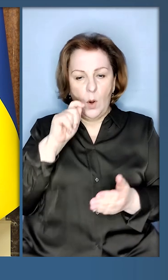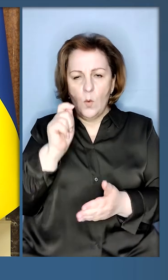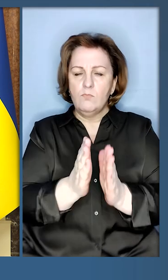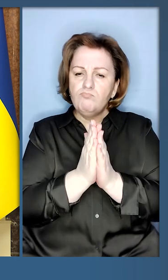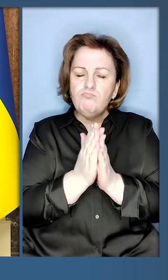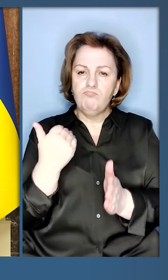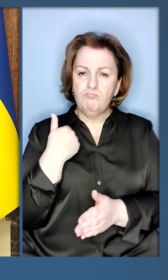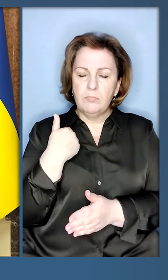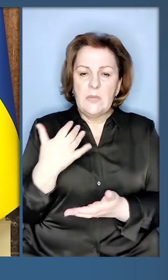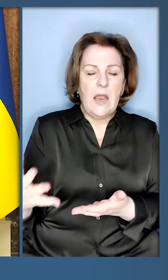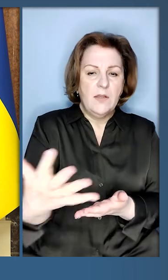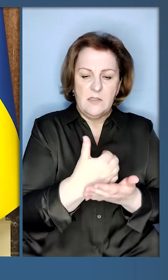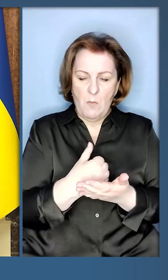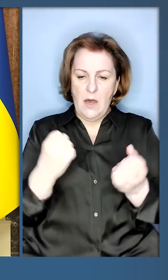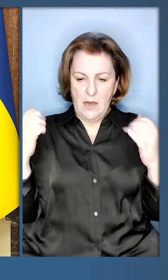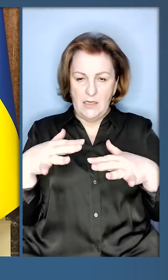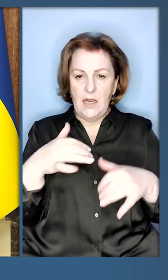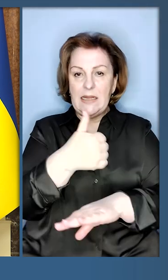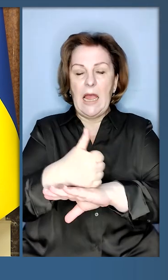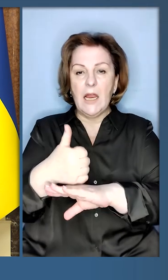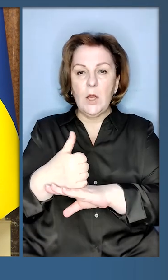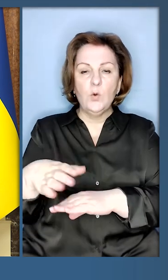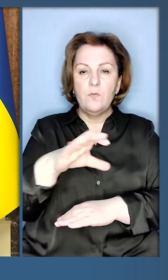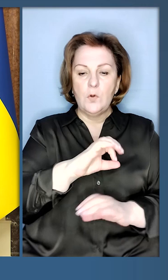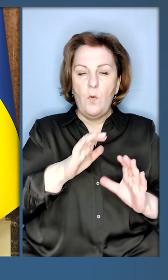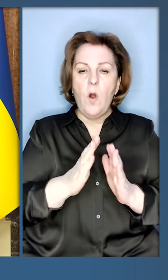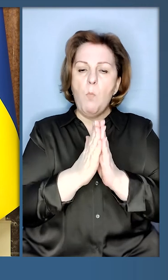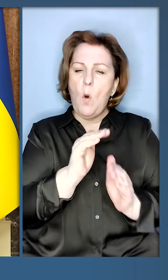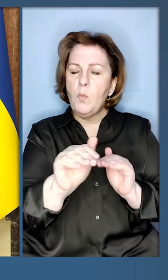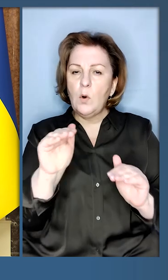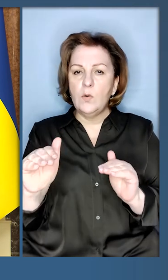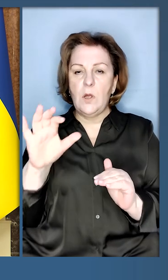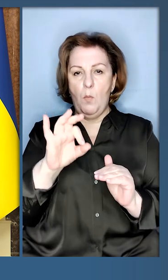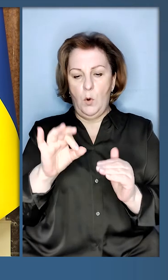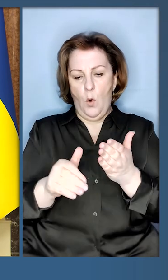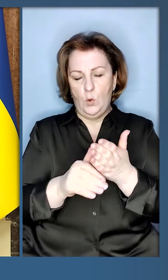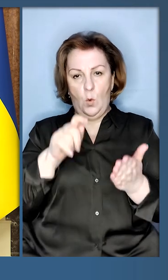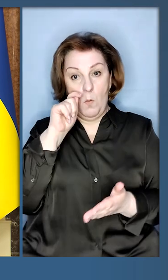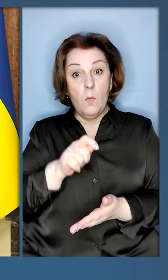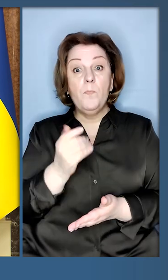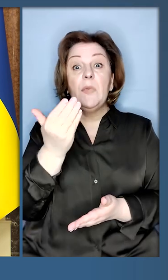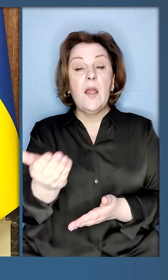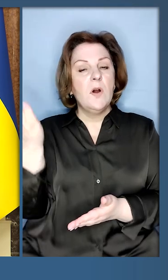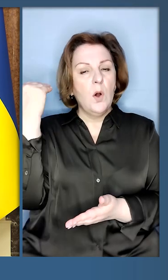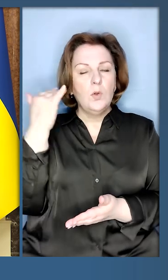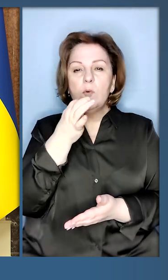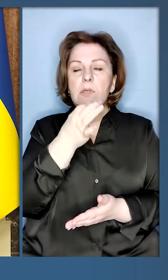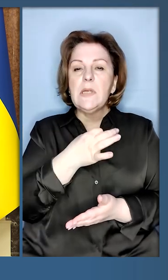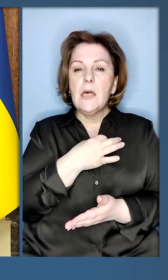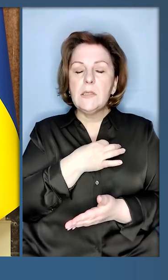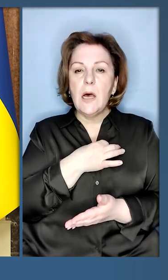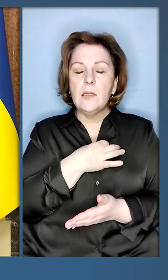лідерів усього світу і попросіть їх по допомогу Україні. Ви тоді казали, що